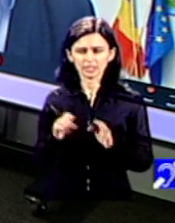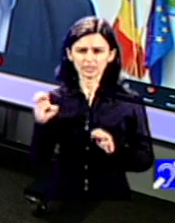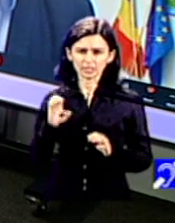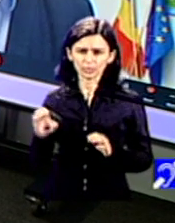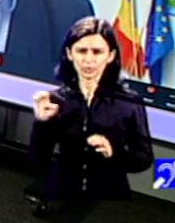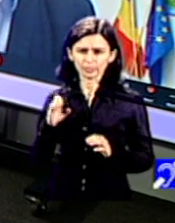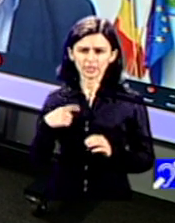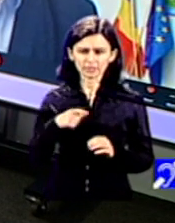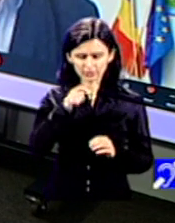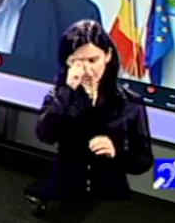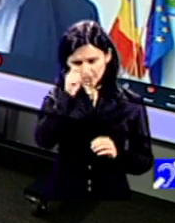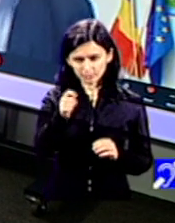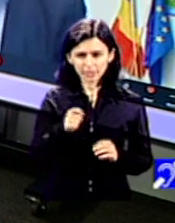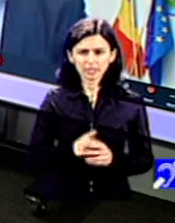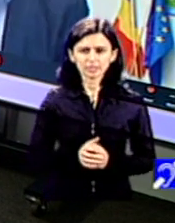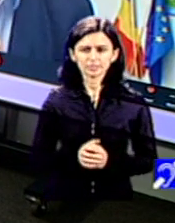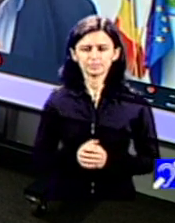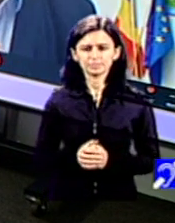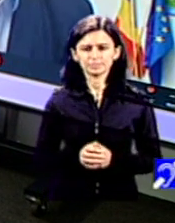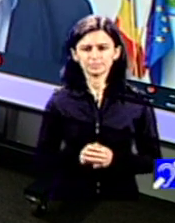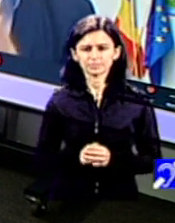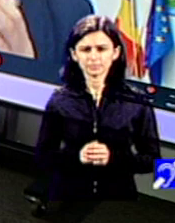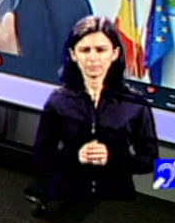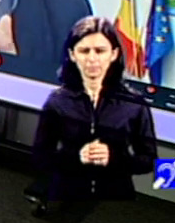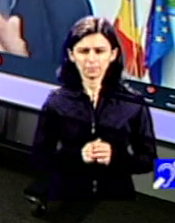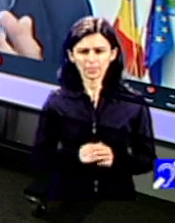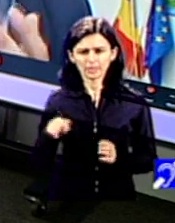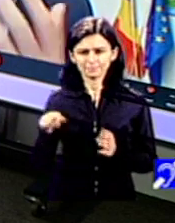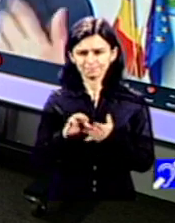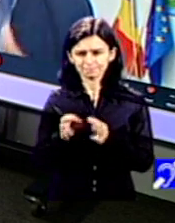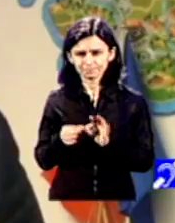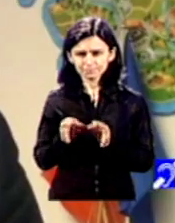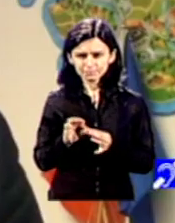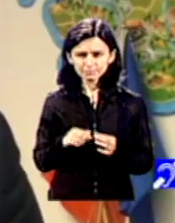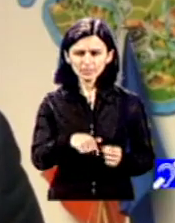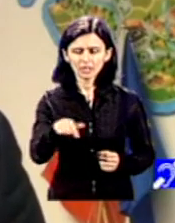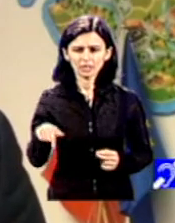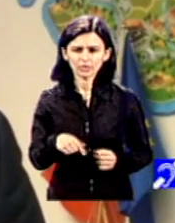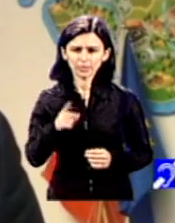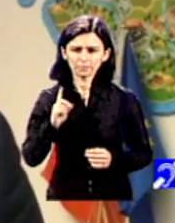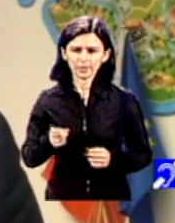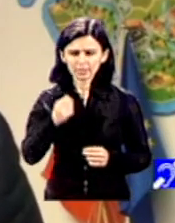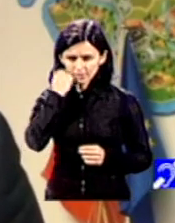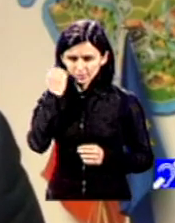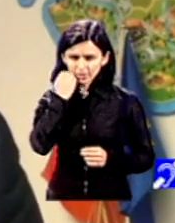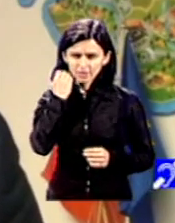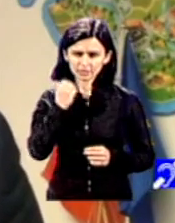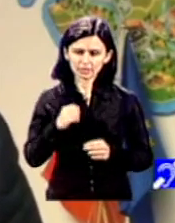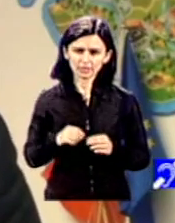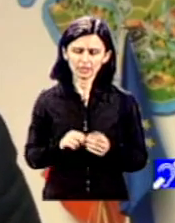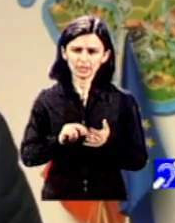Să fie respectate. Și asta înseamnă că, practic, noi ar trebui ca de fiecare dată când legiferăm,